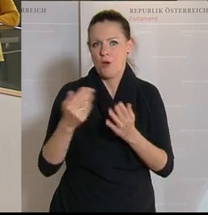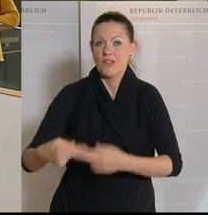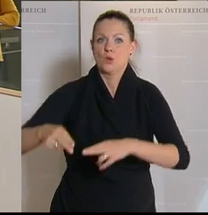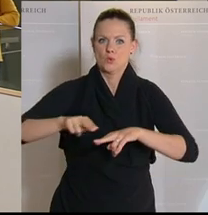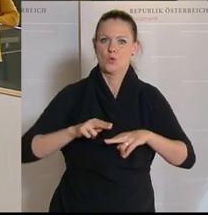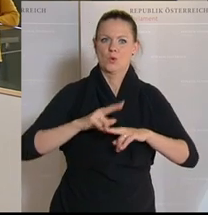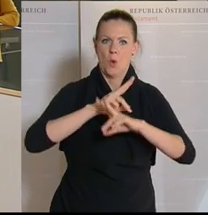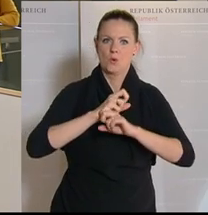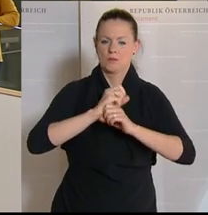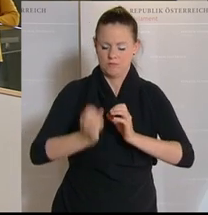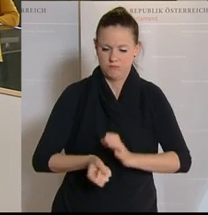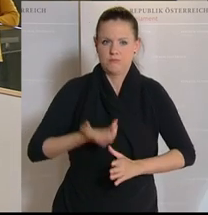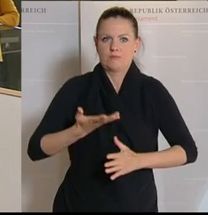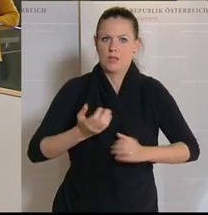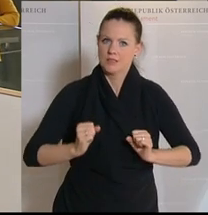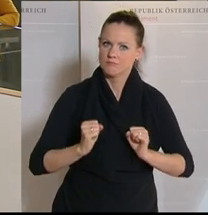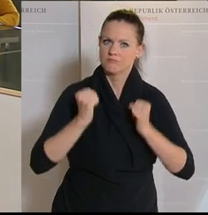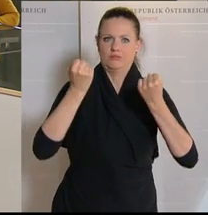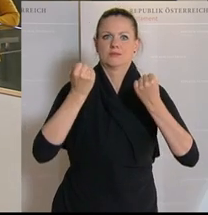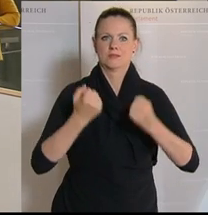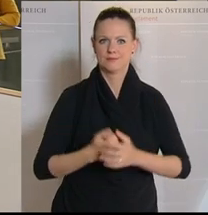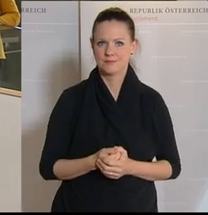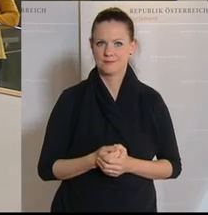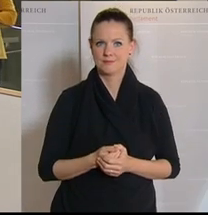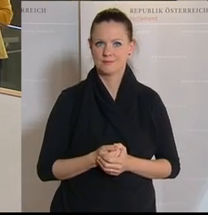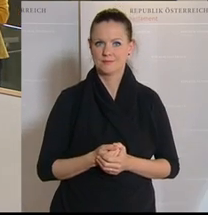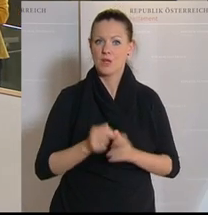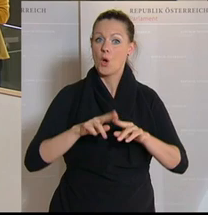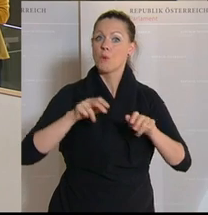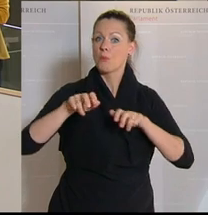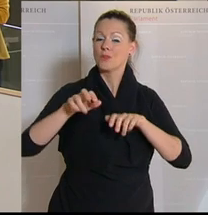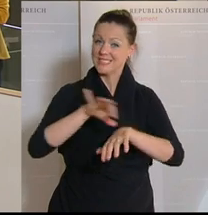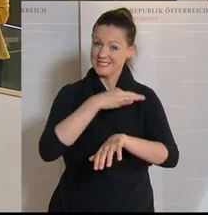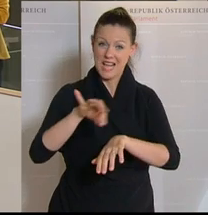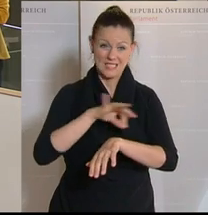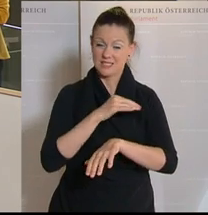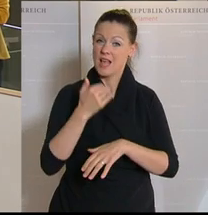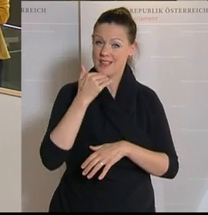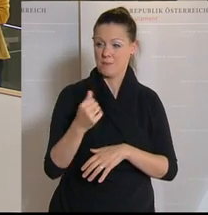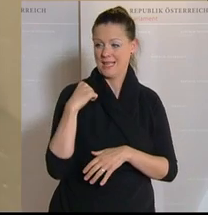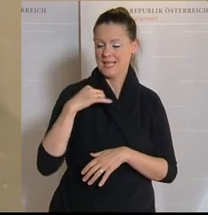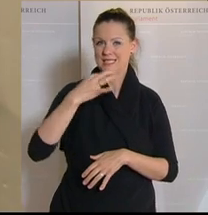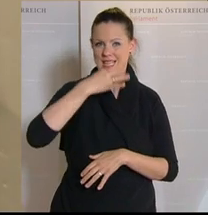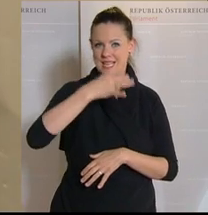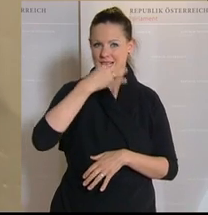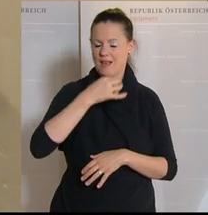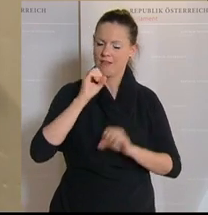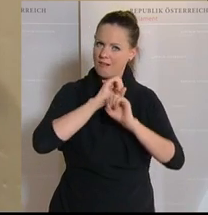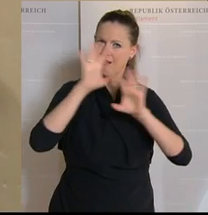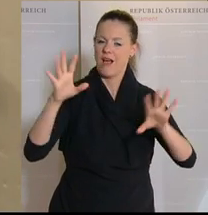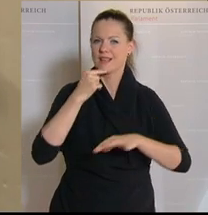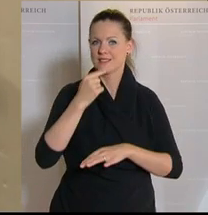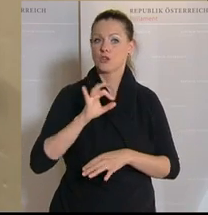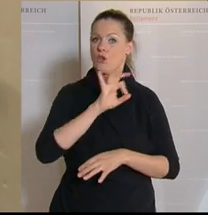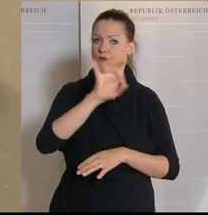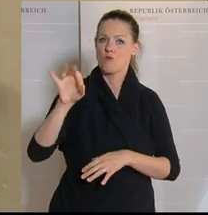Kraftanständigung. Und ich bin hier dem Bundeskanzler sehr dankbar, dass er gestern auch in seiner Rede das ganz klar gemacht hat. Wir müssen den